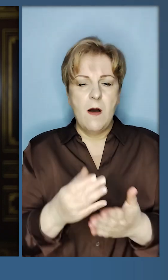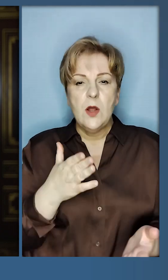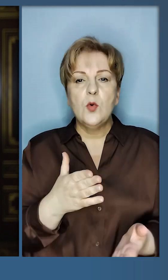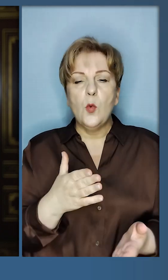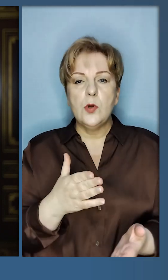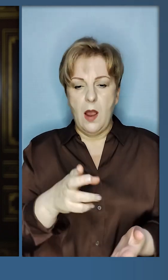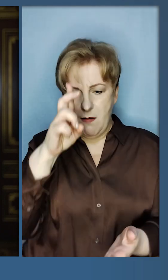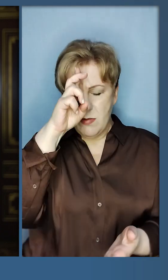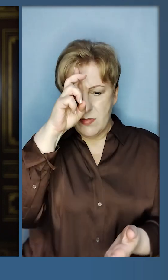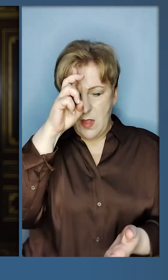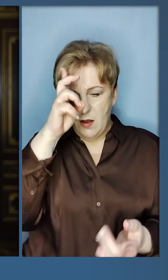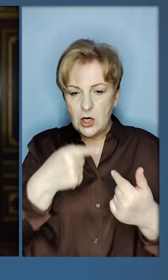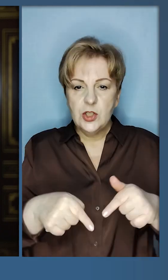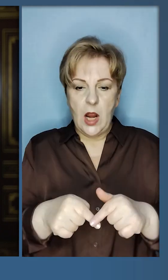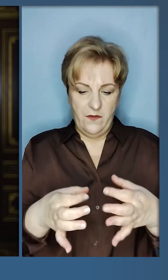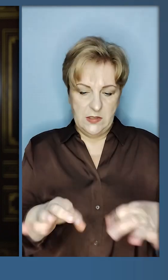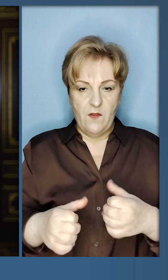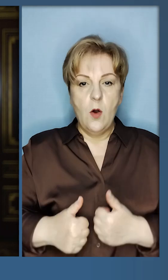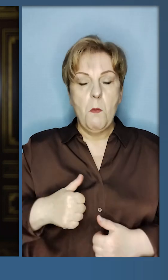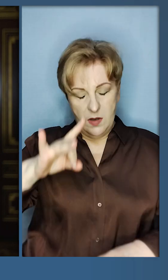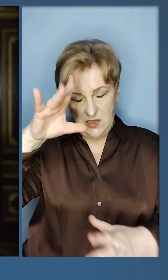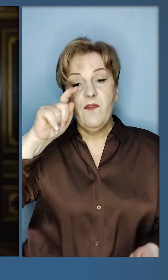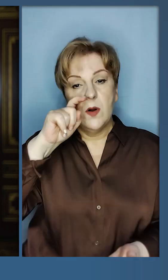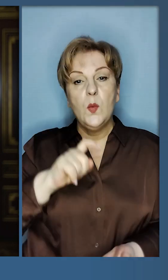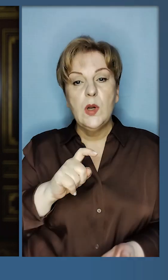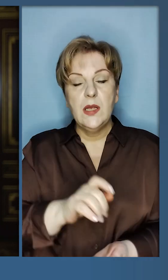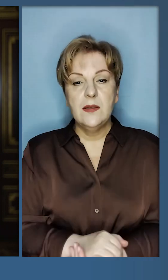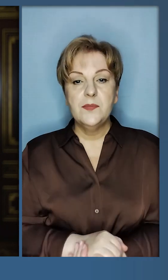вартує державність, свобода та гідність. Слава Україні!